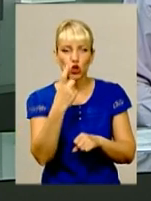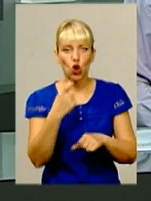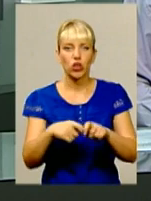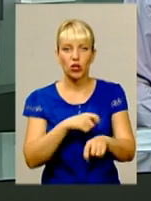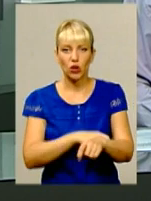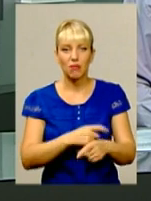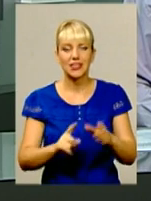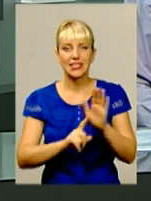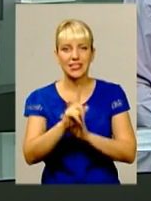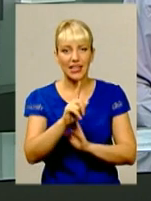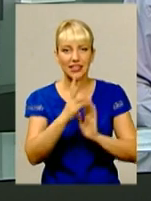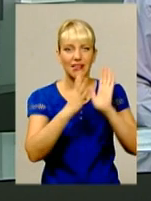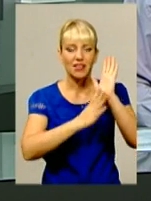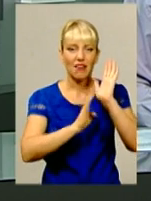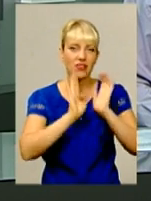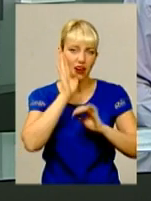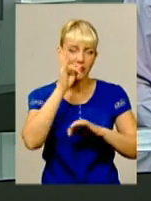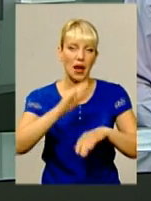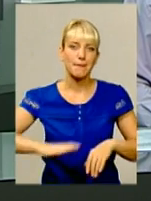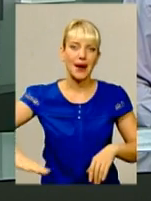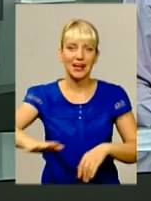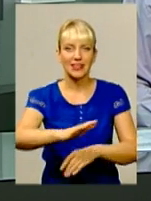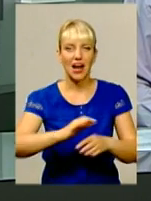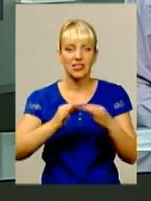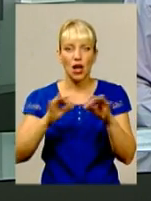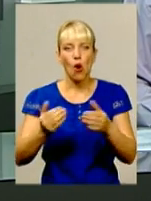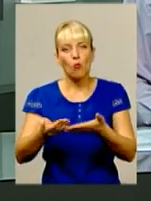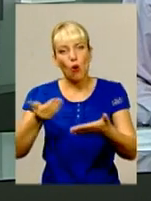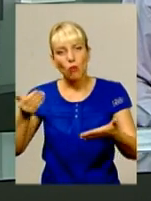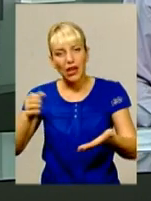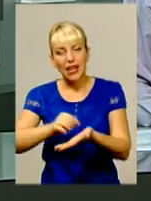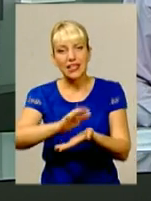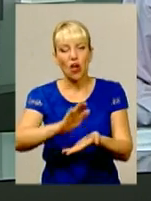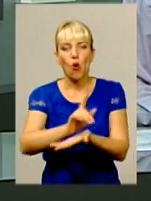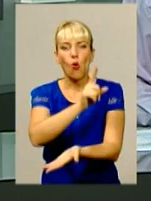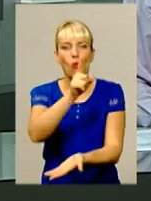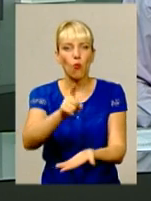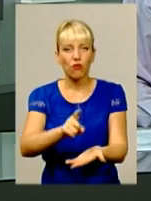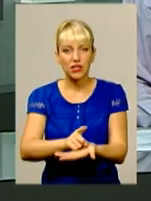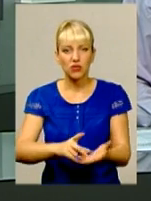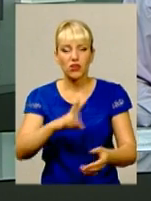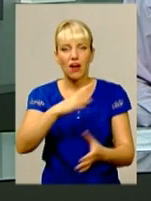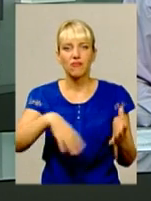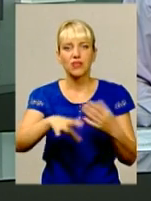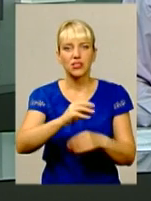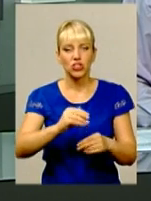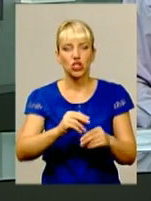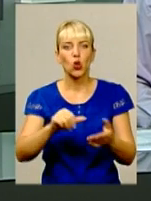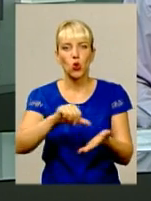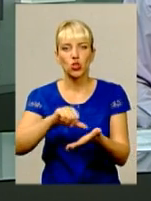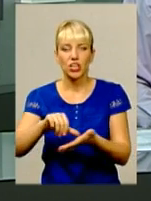о 9-й годині ранку на Майдані Незалежності. Попередня реєстрація обов'язкова. На всіх учасників чекають